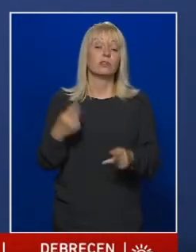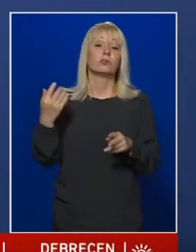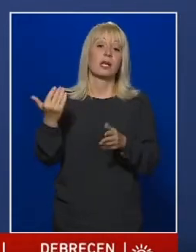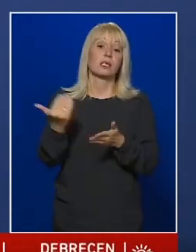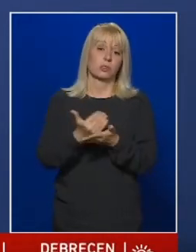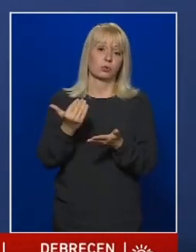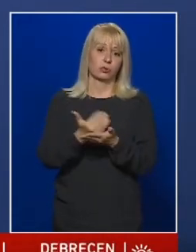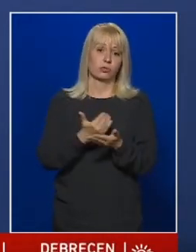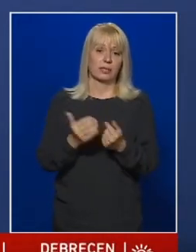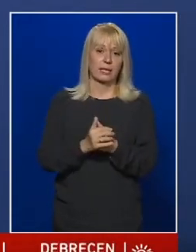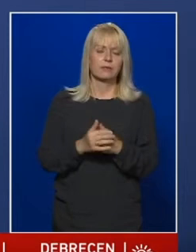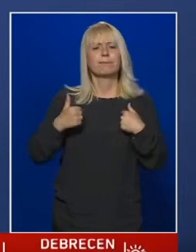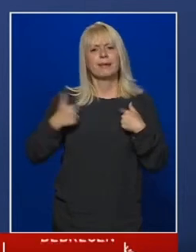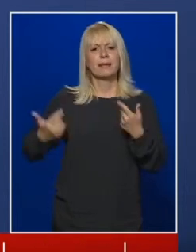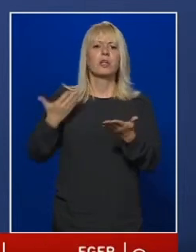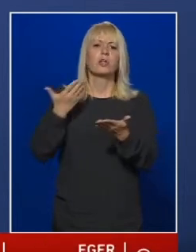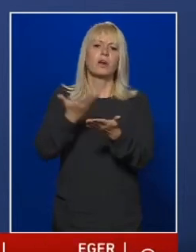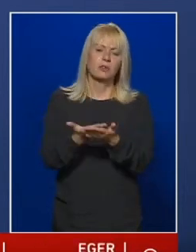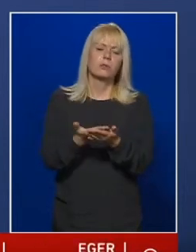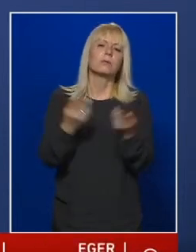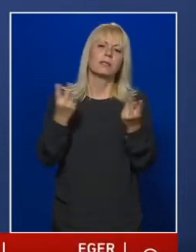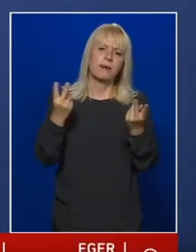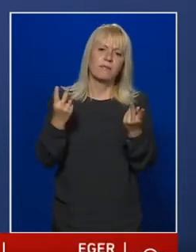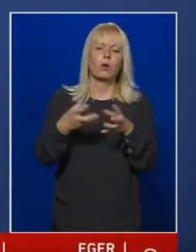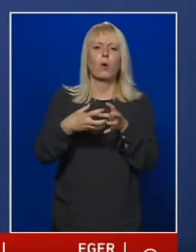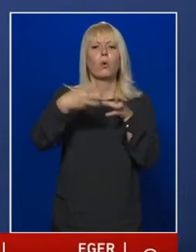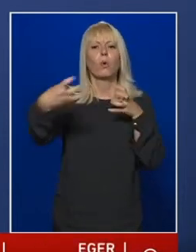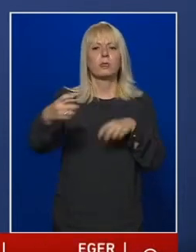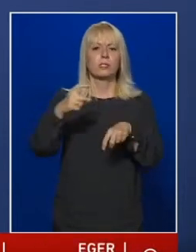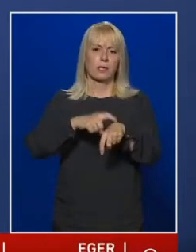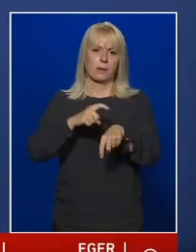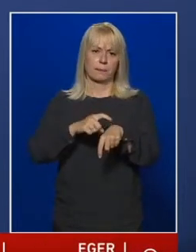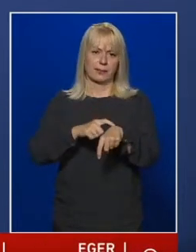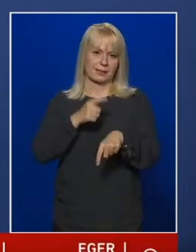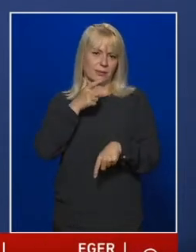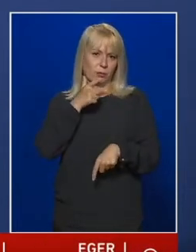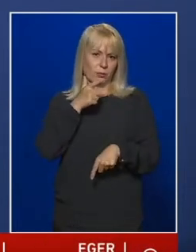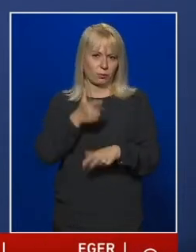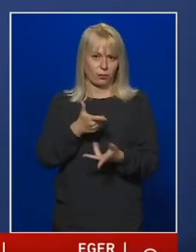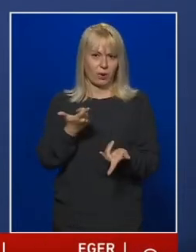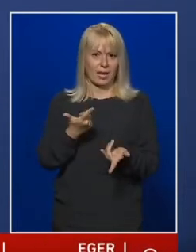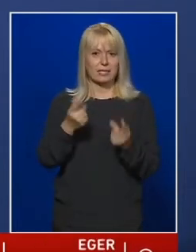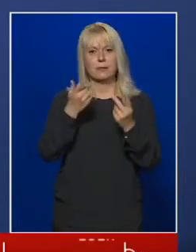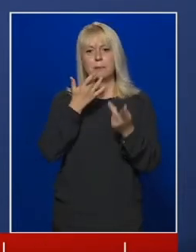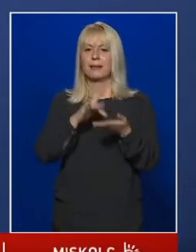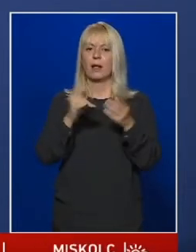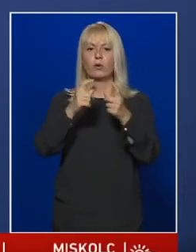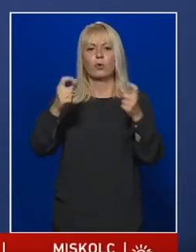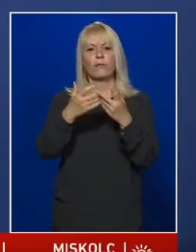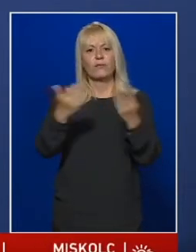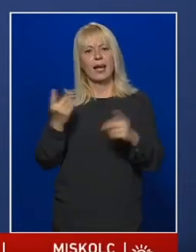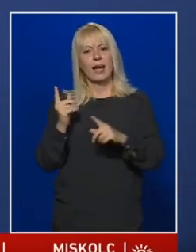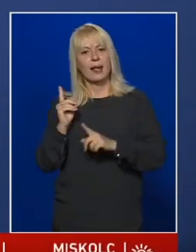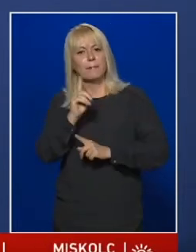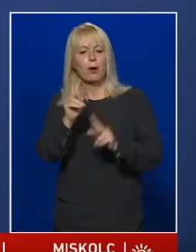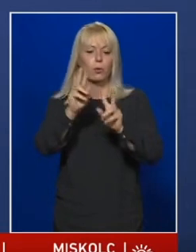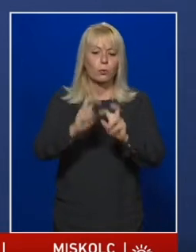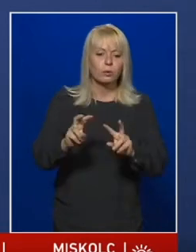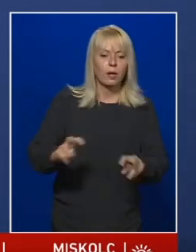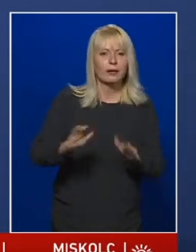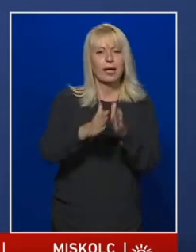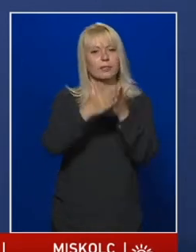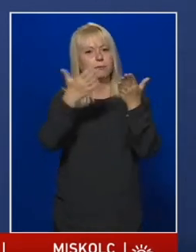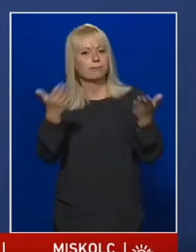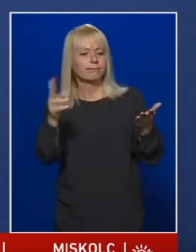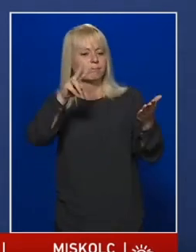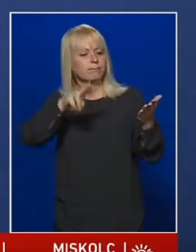szükséges. Azt javaslom, nyilvánvalóan hosszabb időt töltünk el egy-egy kutatással a könyvtárban, vagy